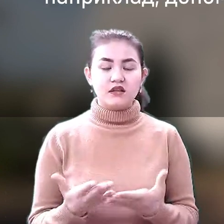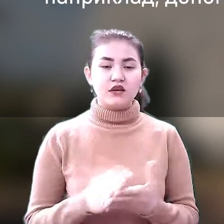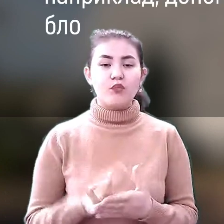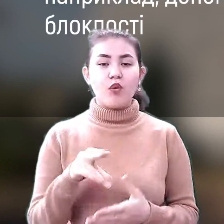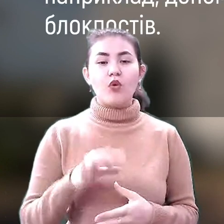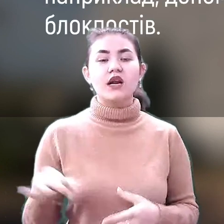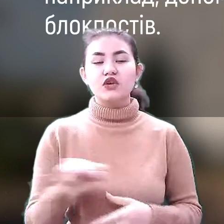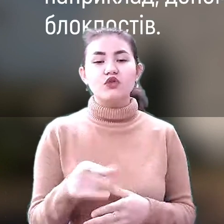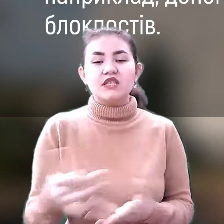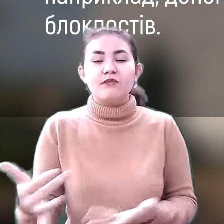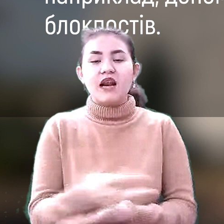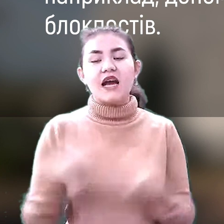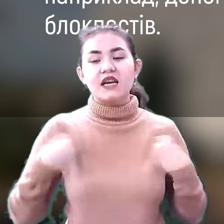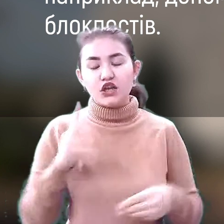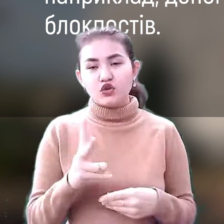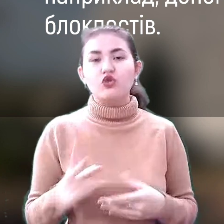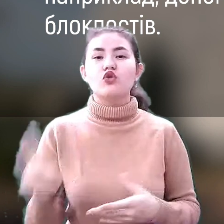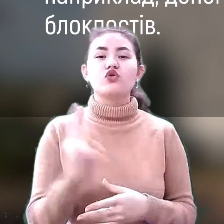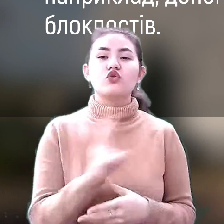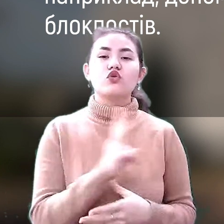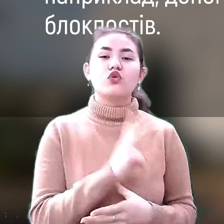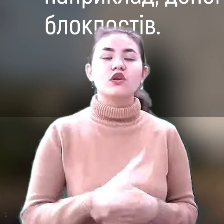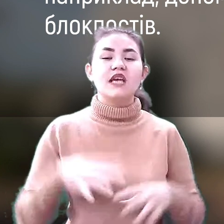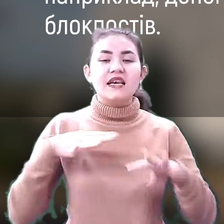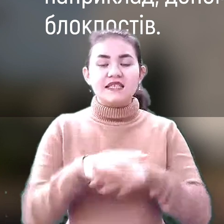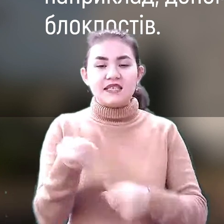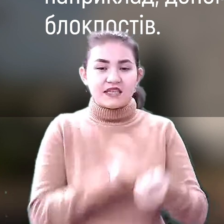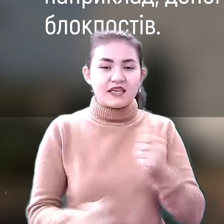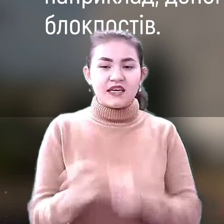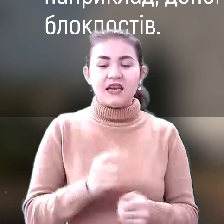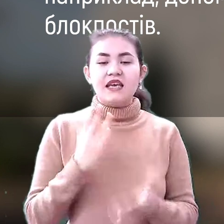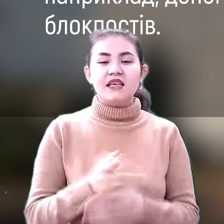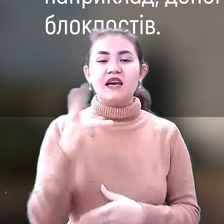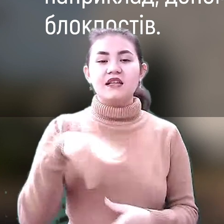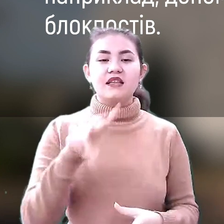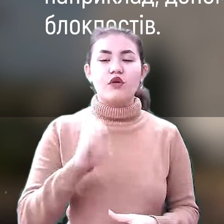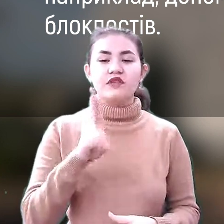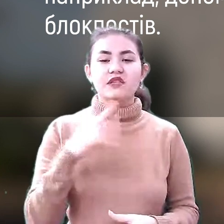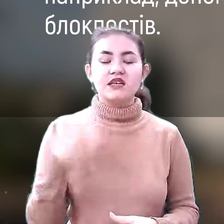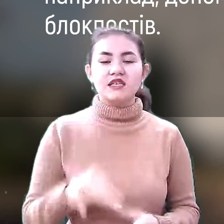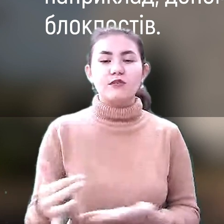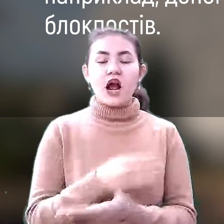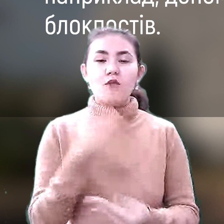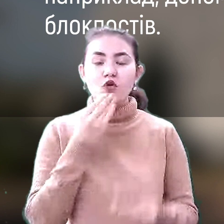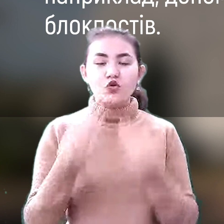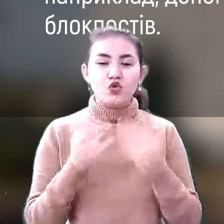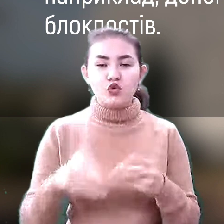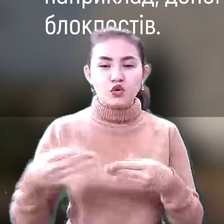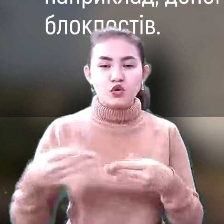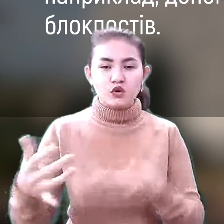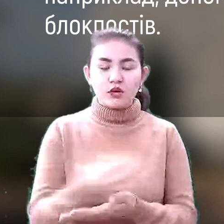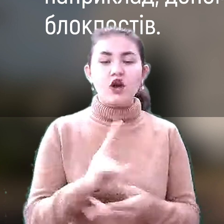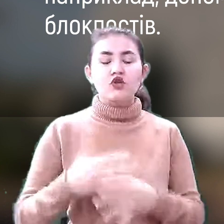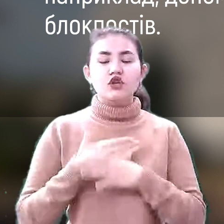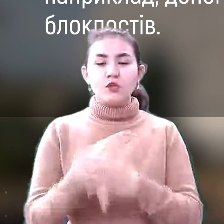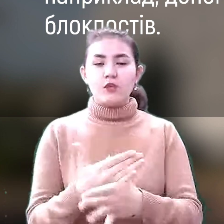Хтось збирає речі, хтось платить сітки, є і Дніпровські перемоги, збирають продукти, хтось допомагає, там, ну,